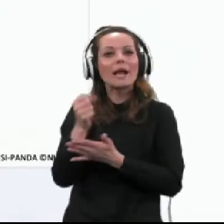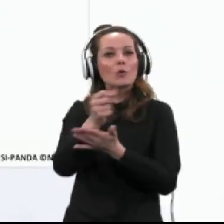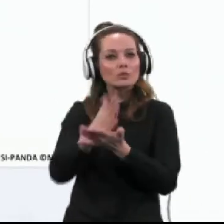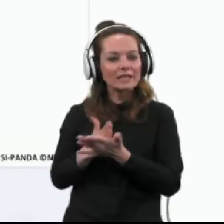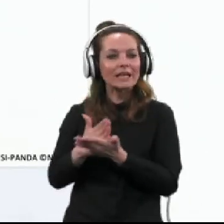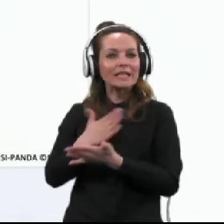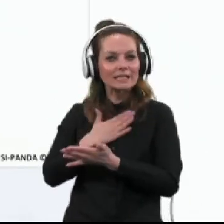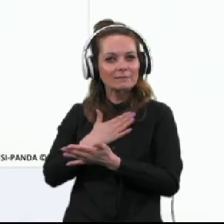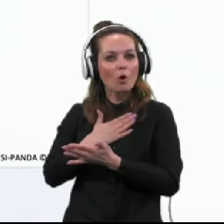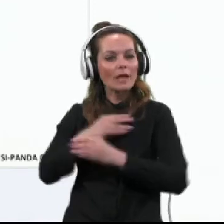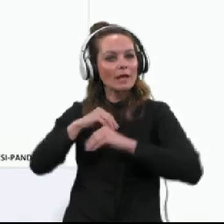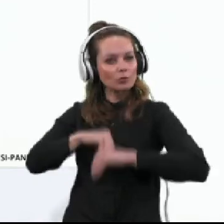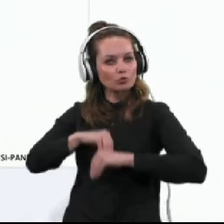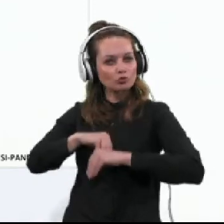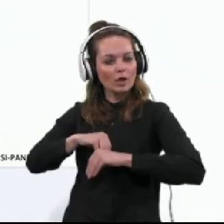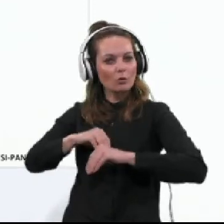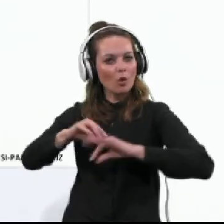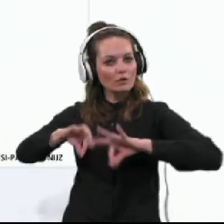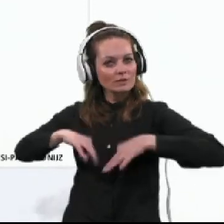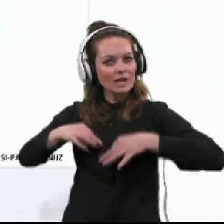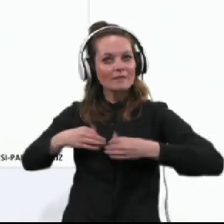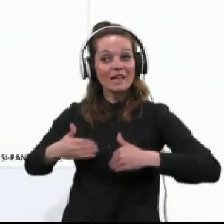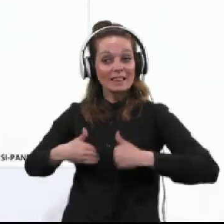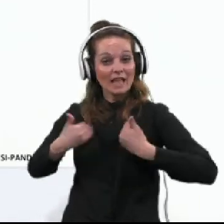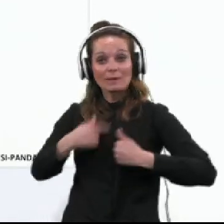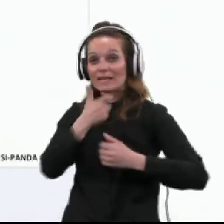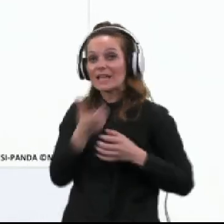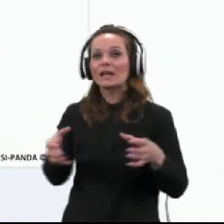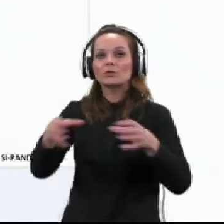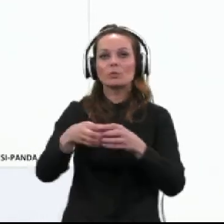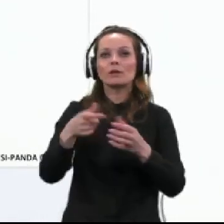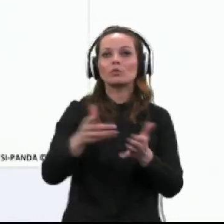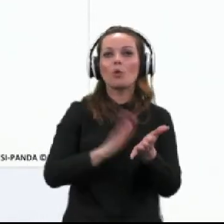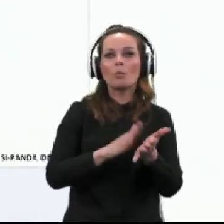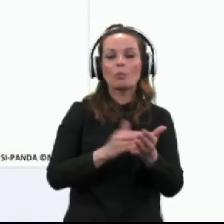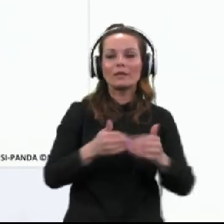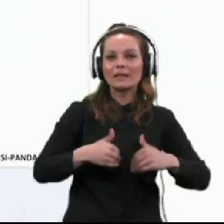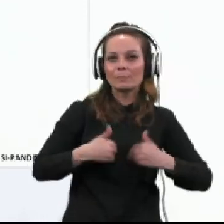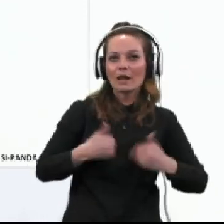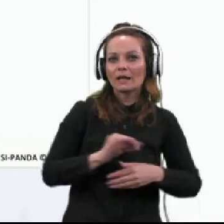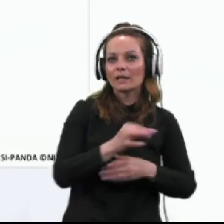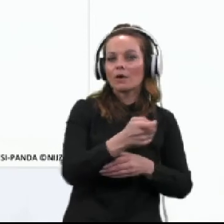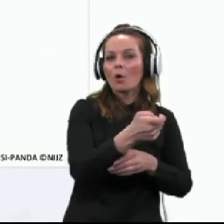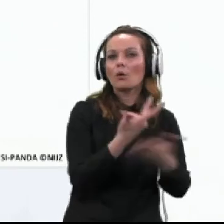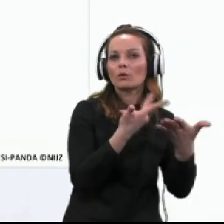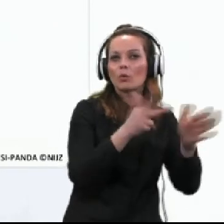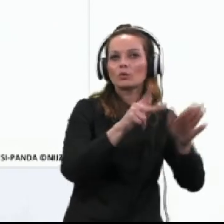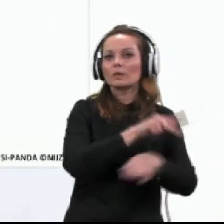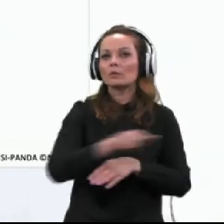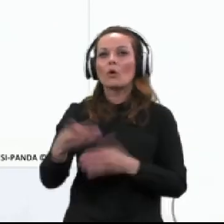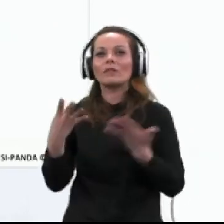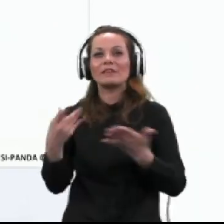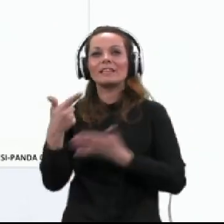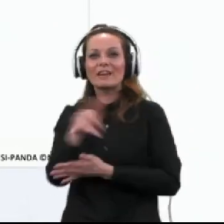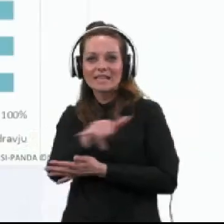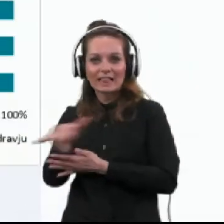svoje duševno zdravje najmlajša starostna skupina, torej mladi odrasli v starosti od 18 do 29